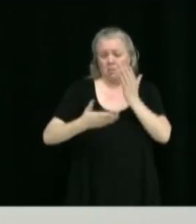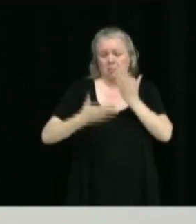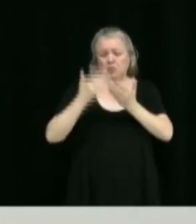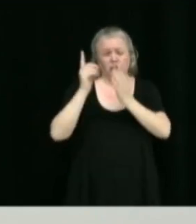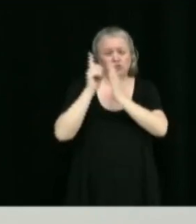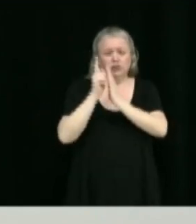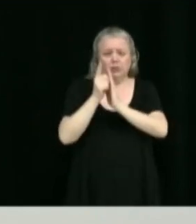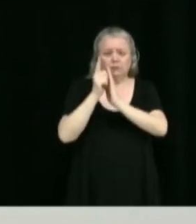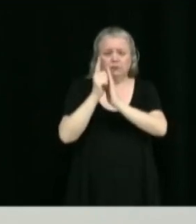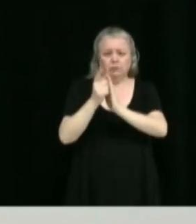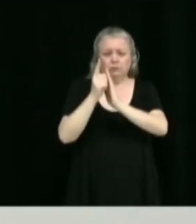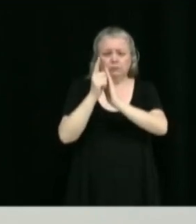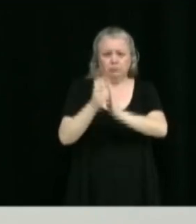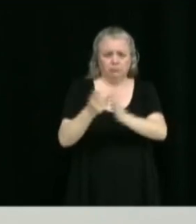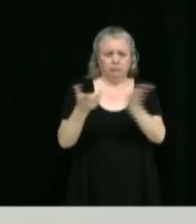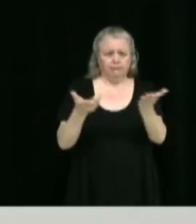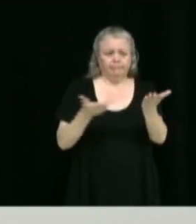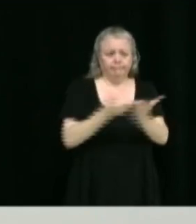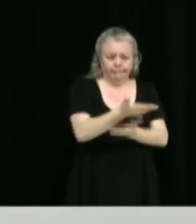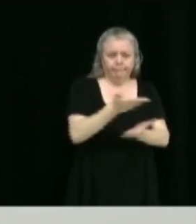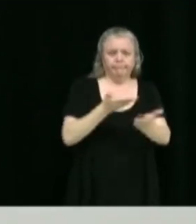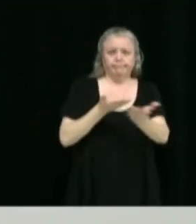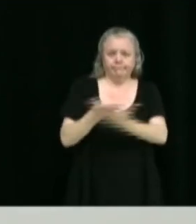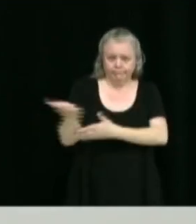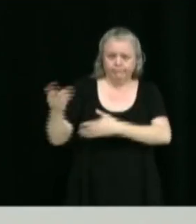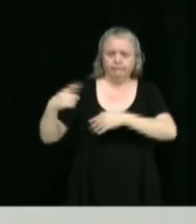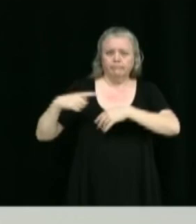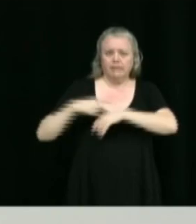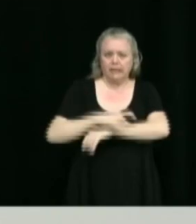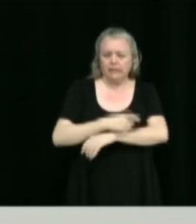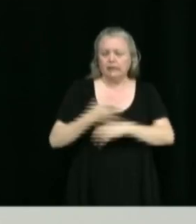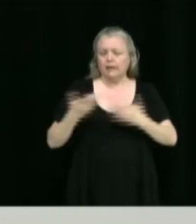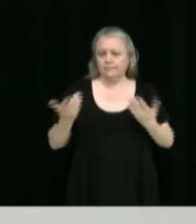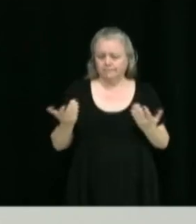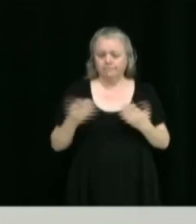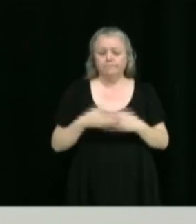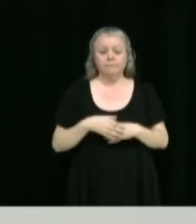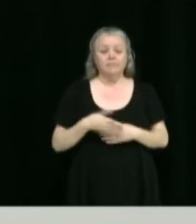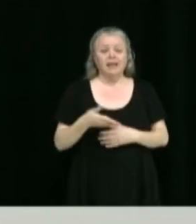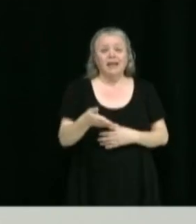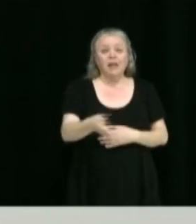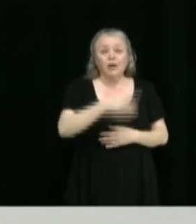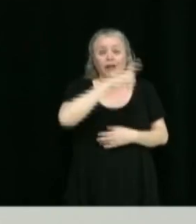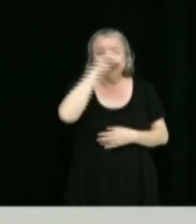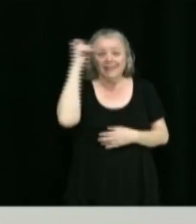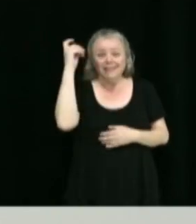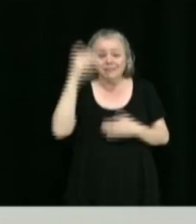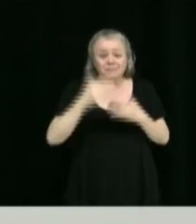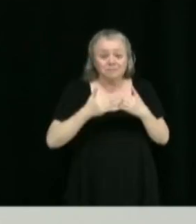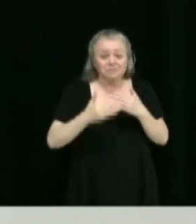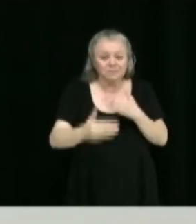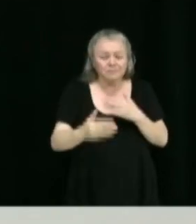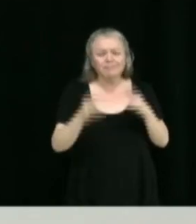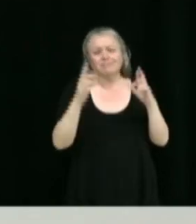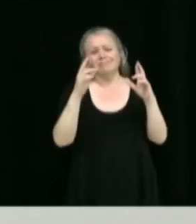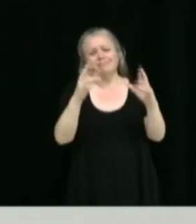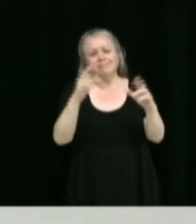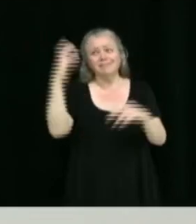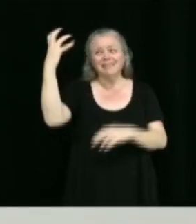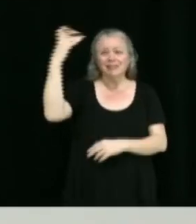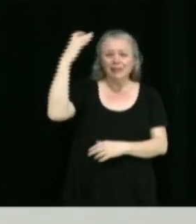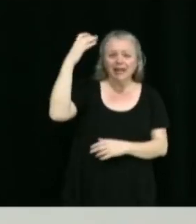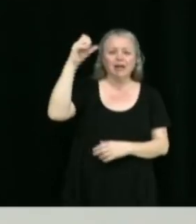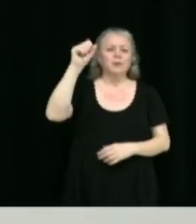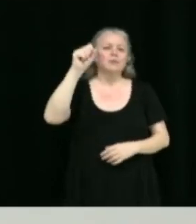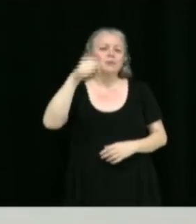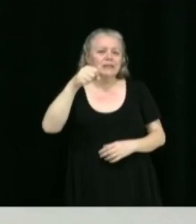ici au Québec. Donc, à l'approche de l'été, puis du soleil qui s'en vient, qu'on espère à tout le moins, il y a